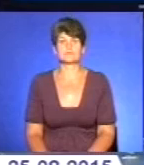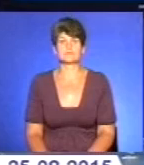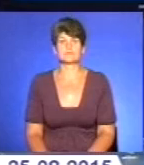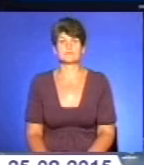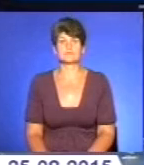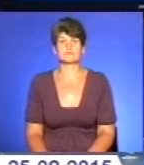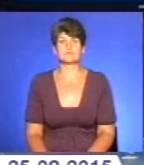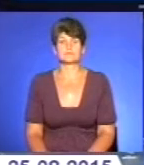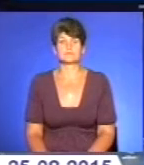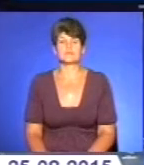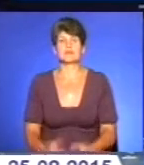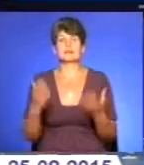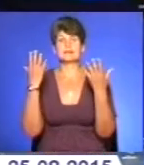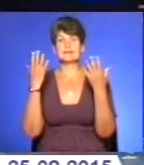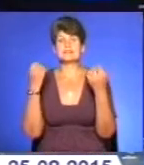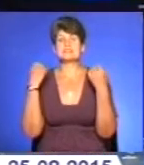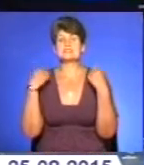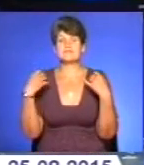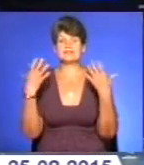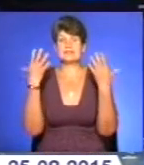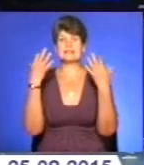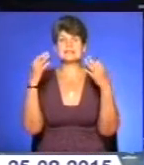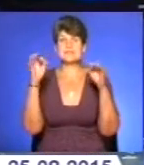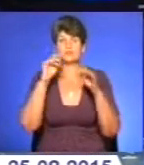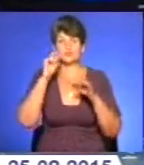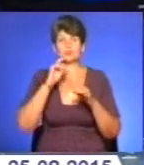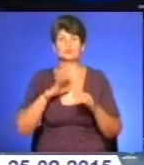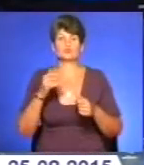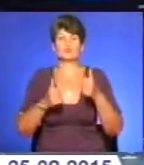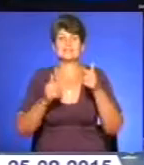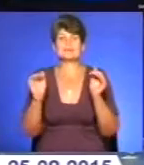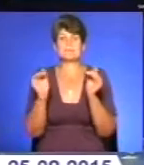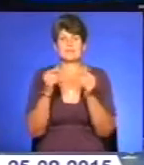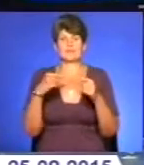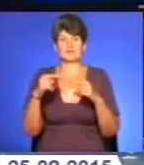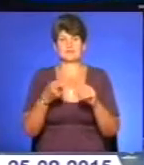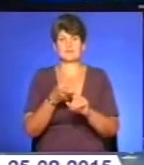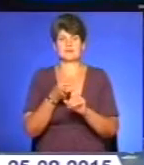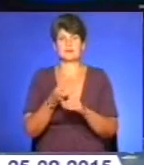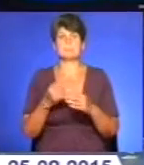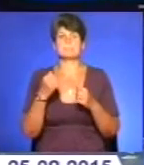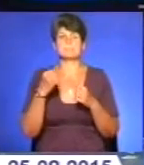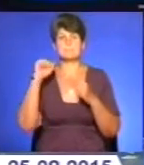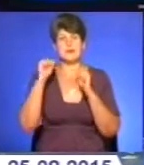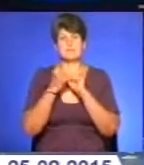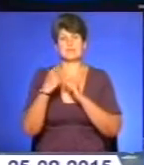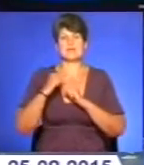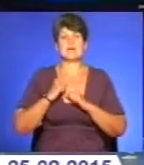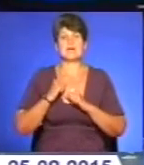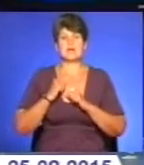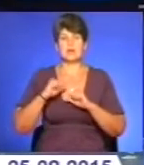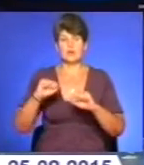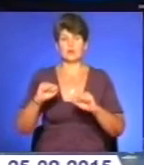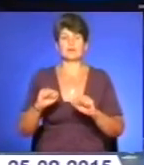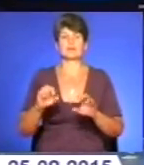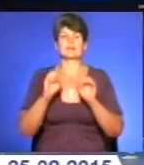В день свята Дня Незалежності України відбувся турнір з мініфутболу присяжений пам'яті героя нашого земляка, який віддав